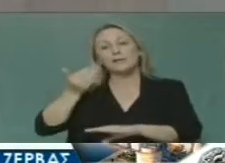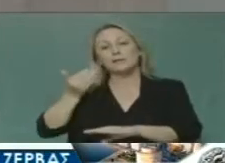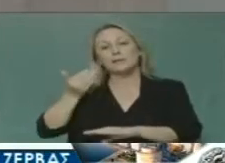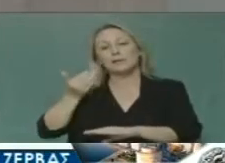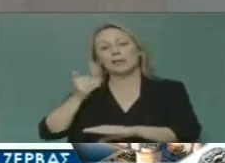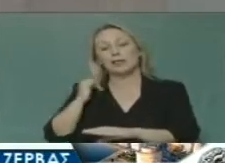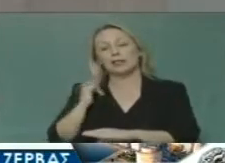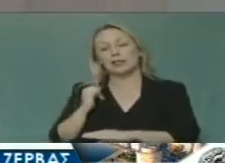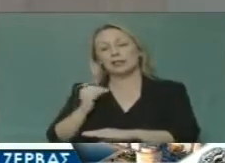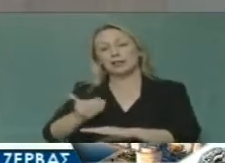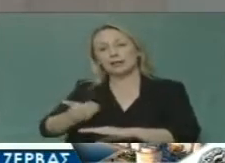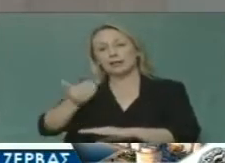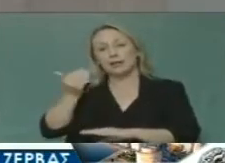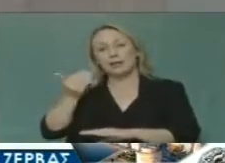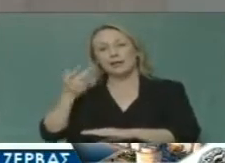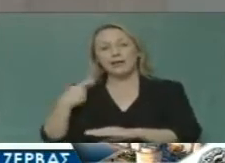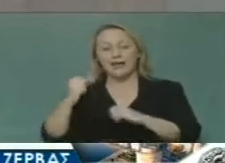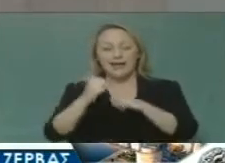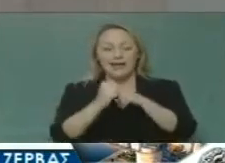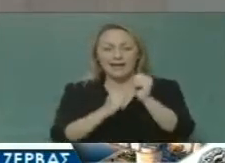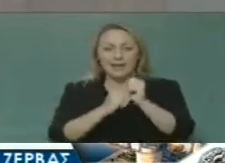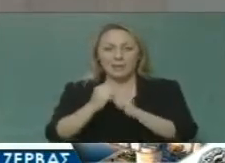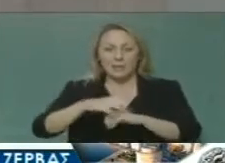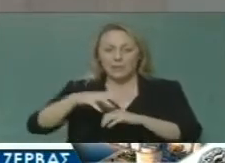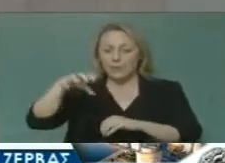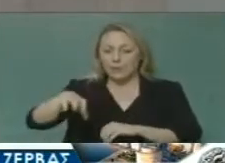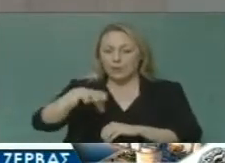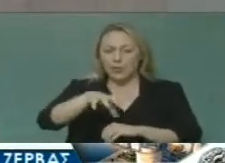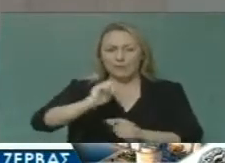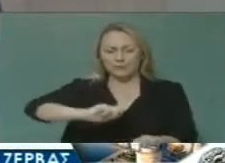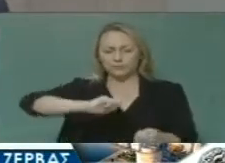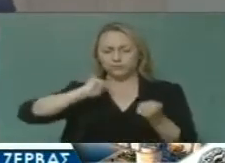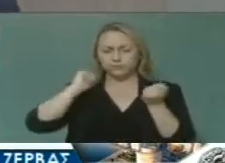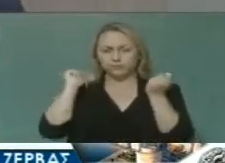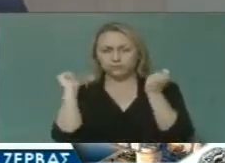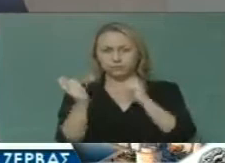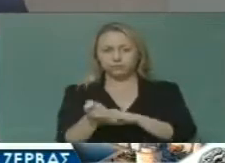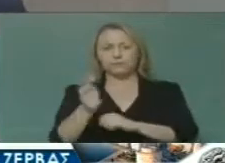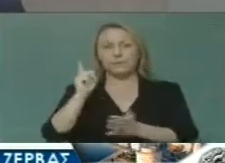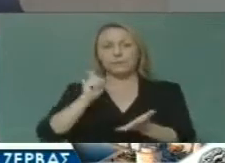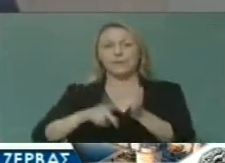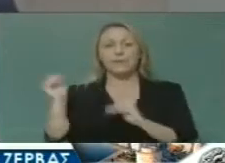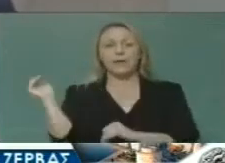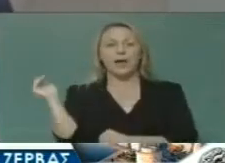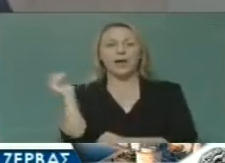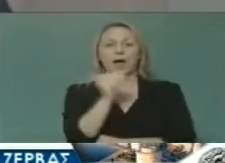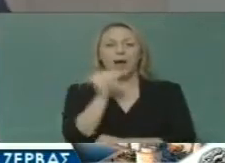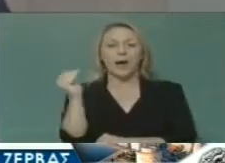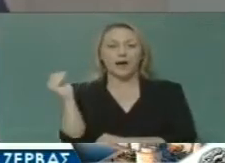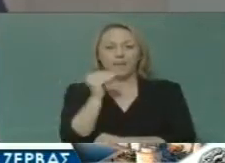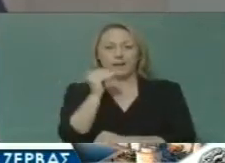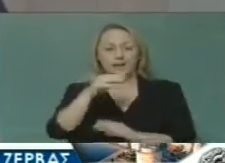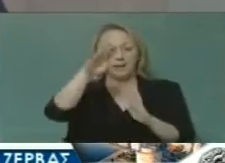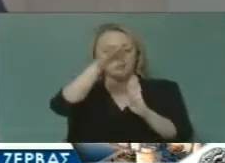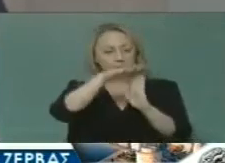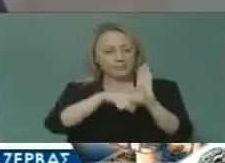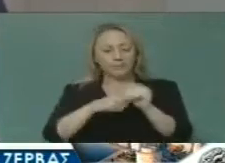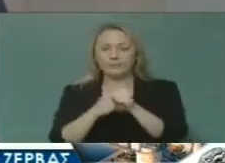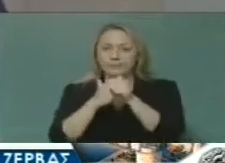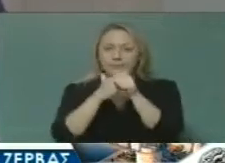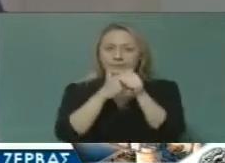ότι όλες οι μεγάλες υποδομές οι μεγάλες παρεμβάσεις πρέπει να ολοκληρωθούν εντός χρονοδιαγραμμάτων.